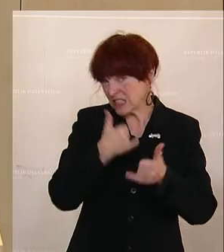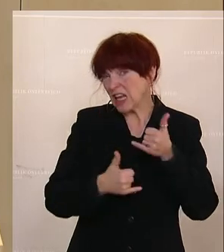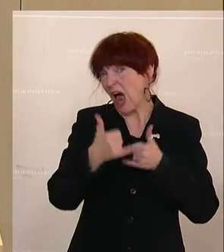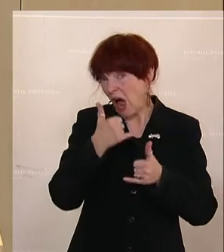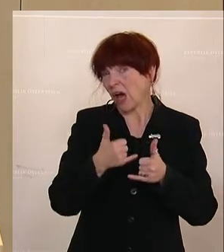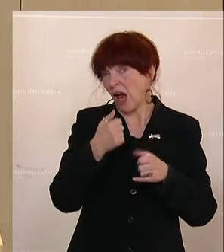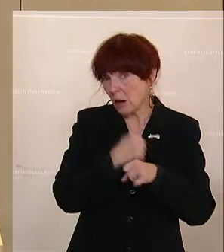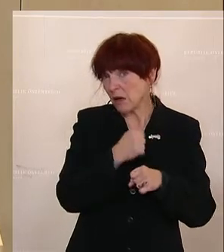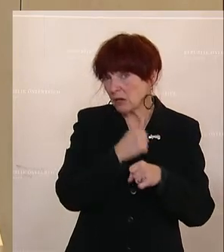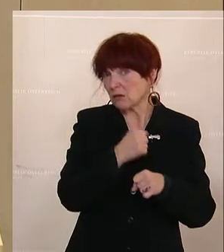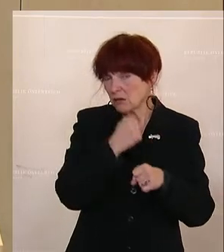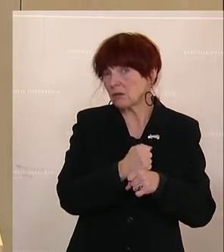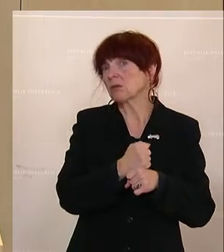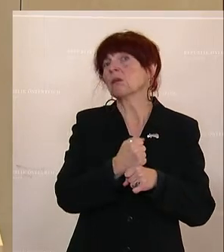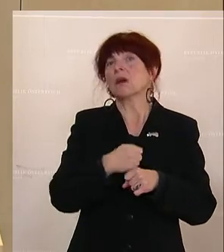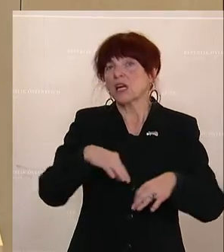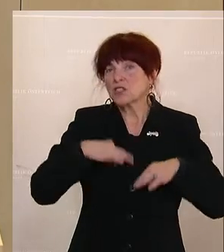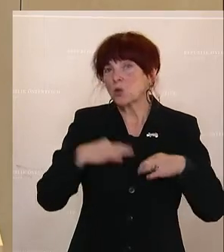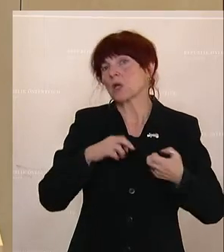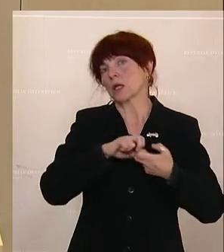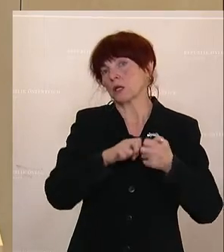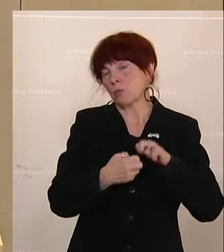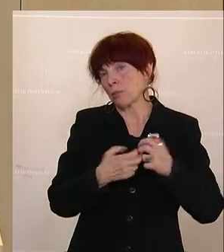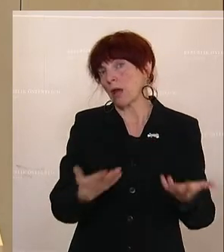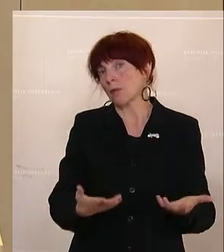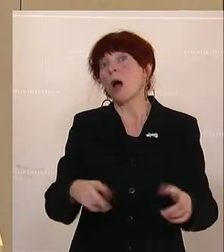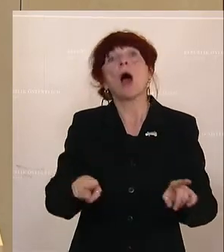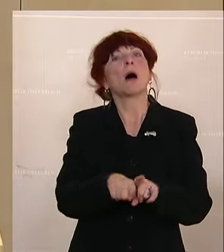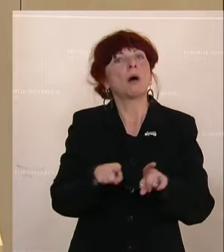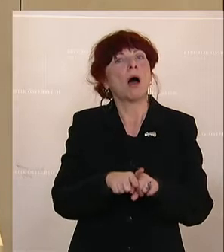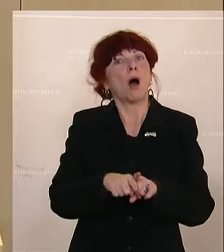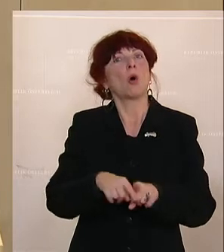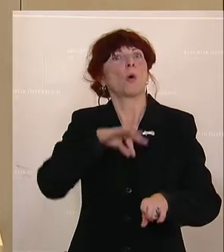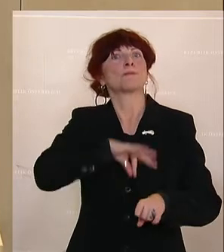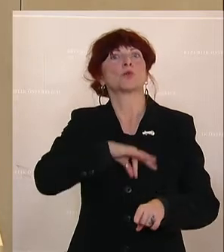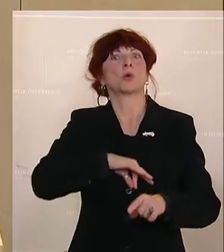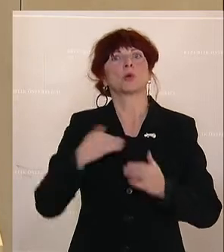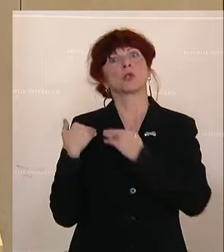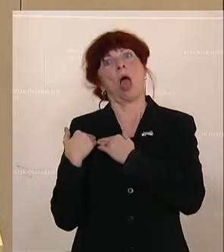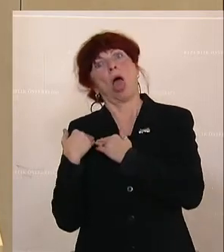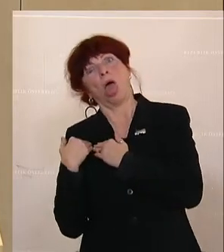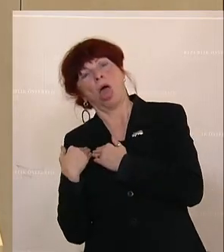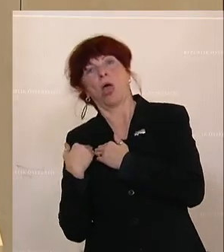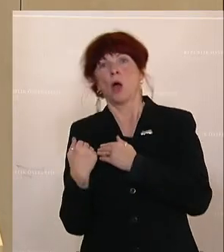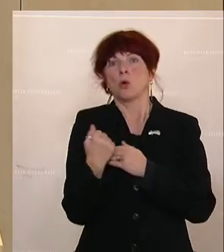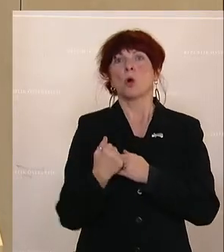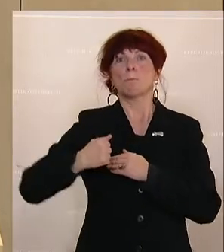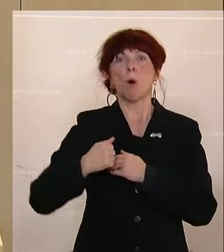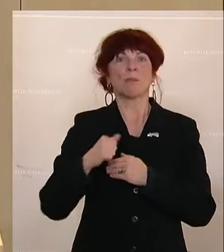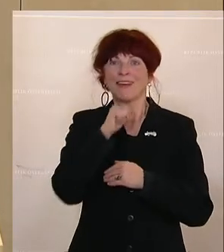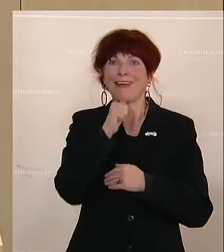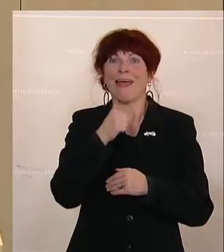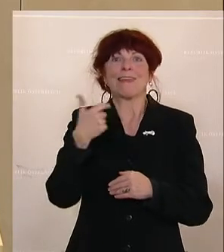der psychisch am Ende ist. Er sagt es, er ist fertig, auch aufgrund des Drucks und des zunehmenden Mobbings, weil er ungeimpft ist.